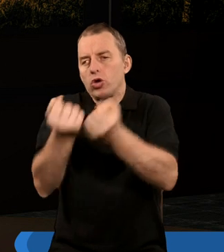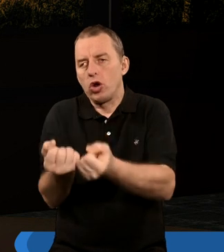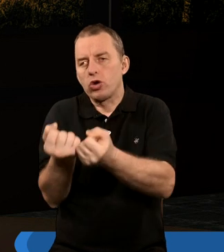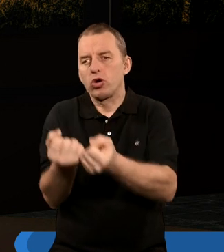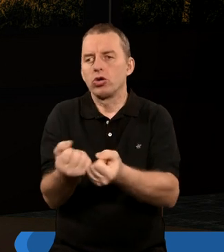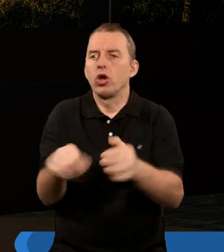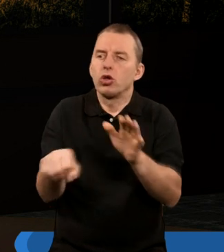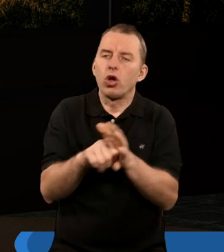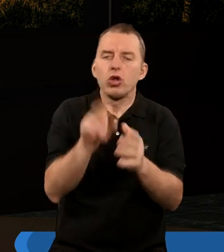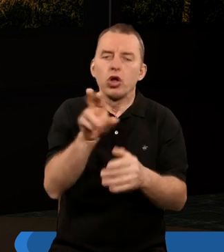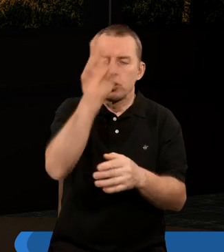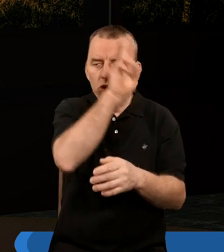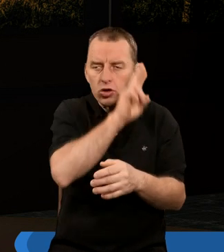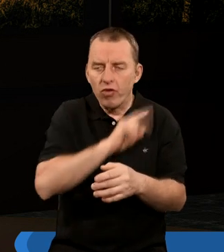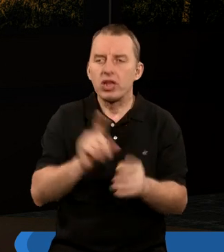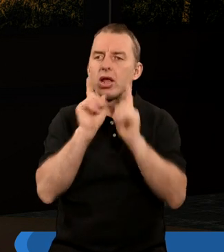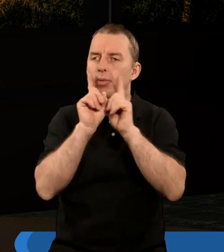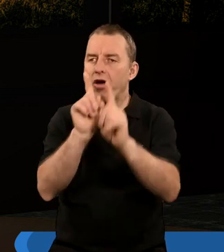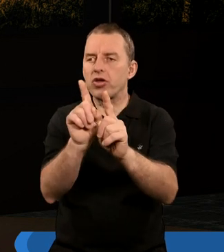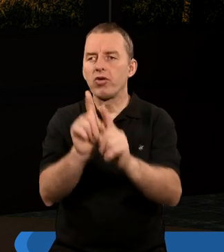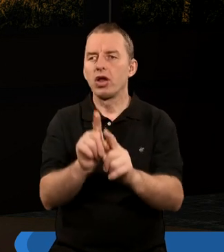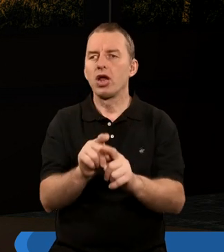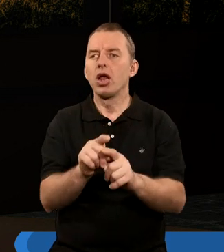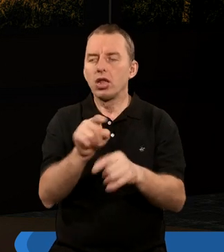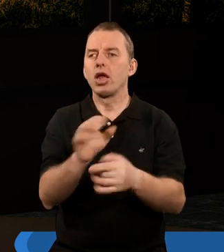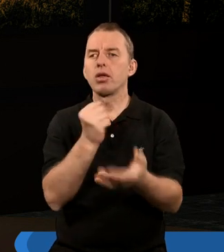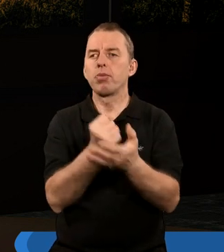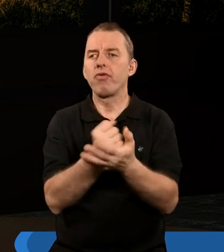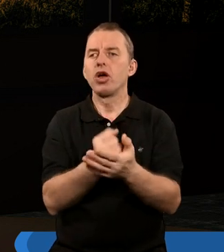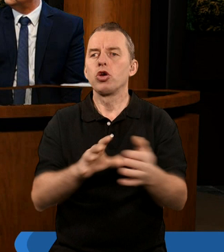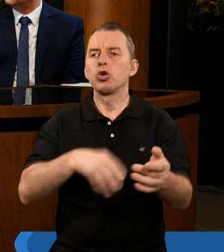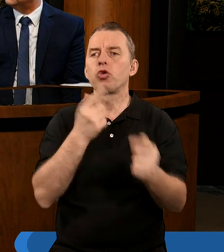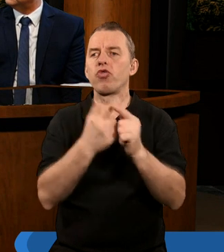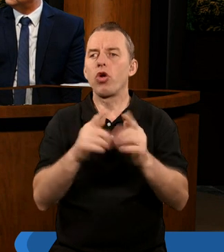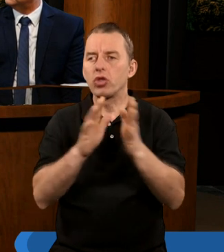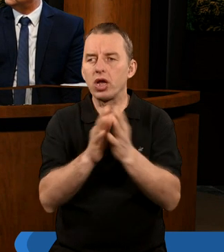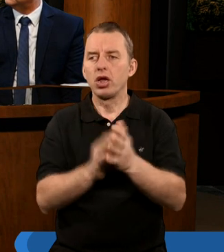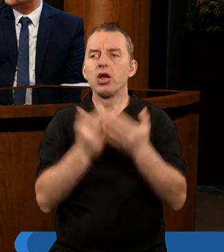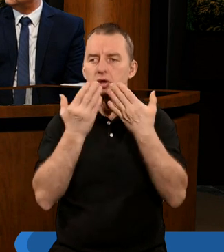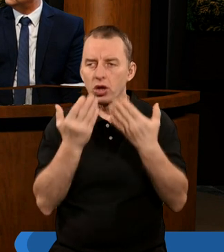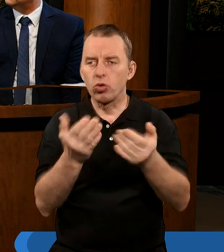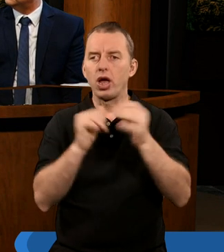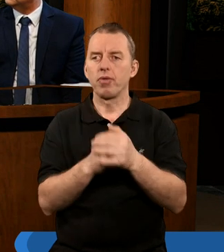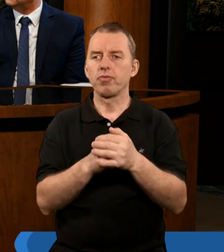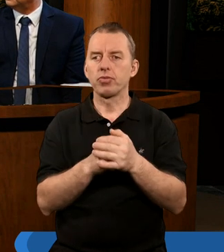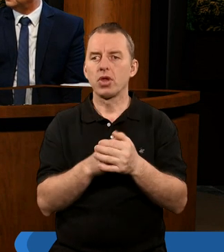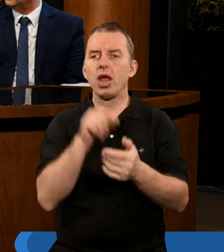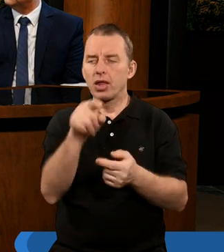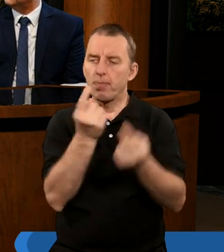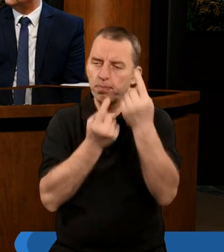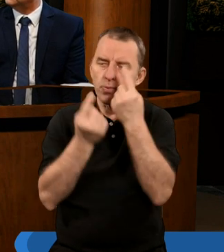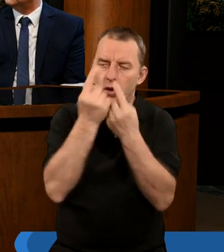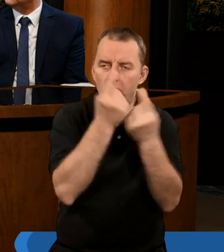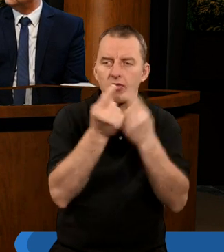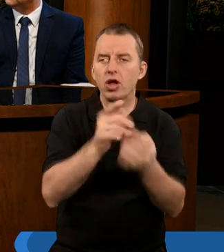rzeczywistości, do motywów świątynnych. Dziękuję. Tak, o tym motywie